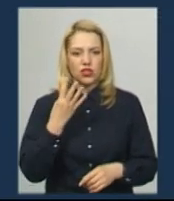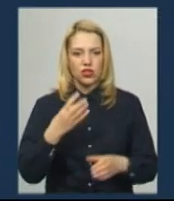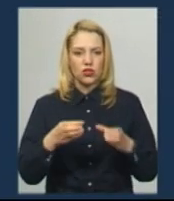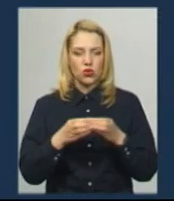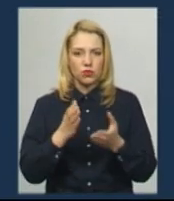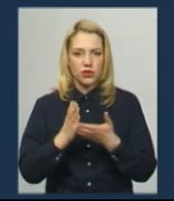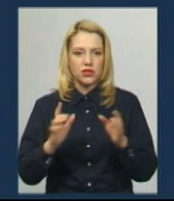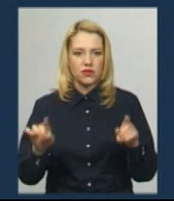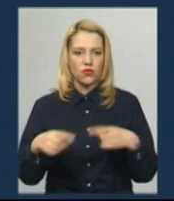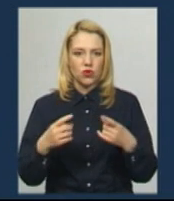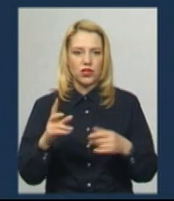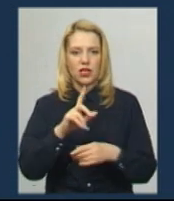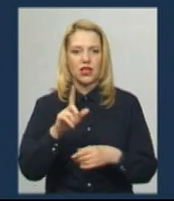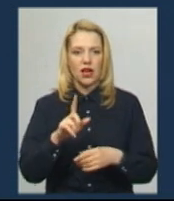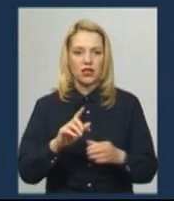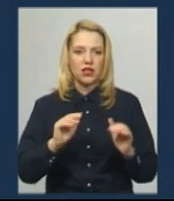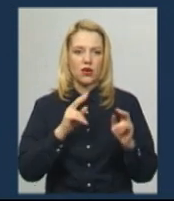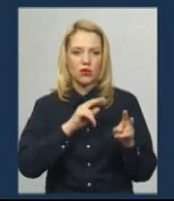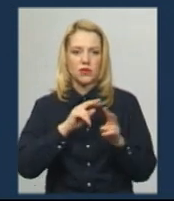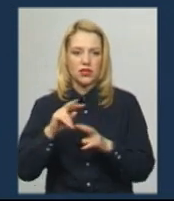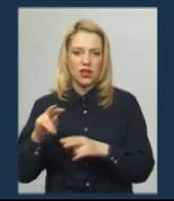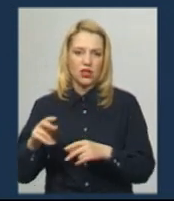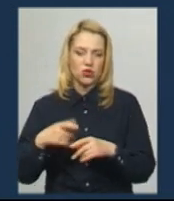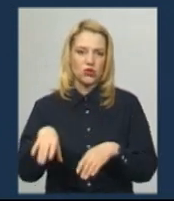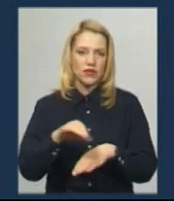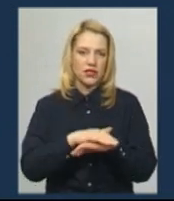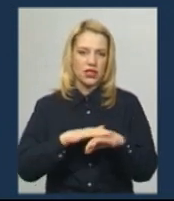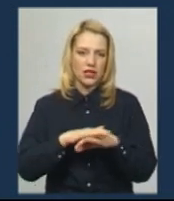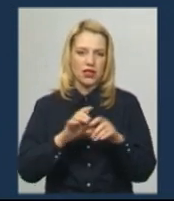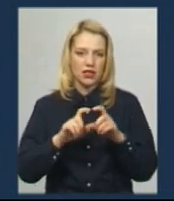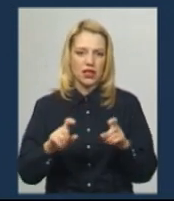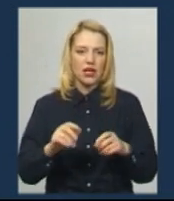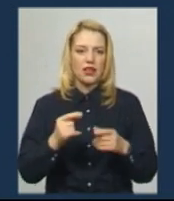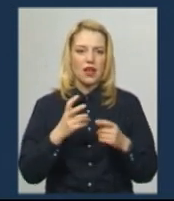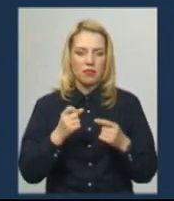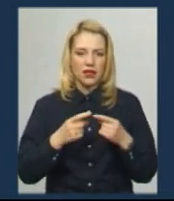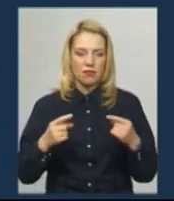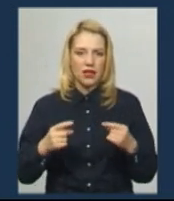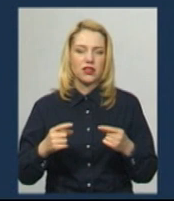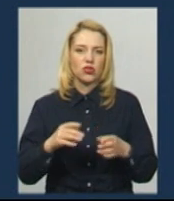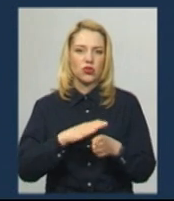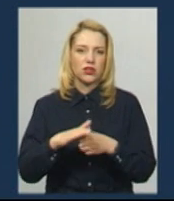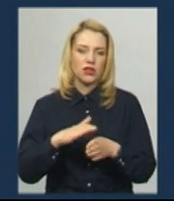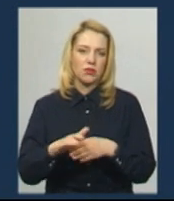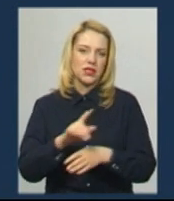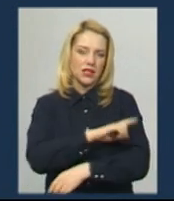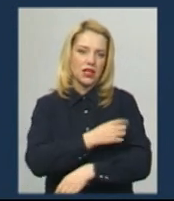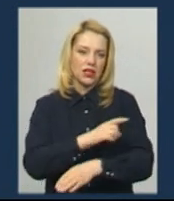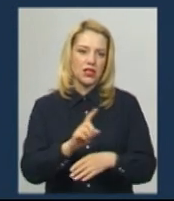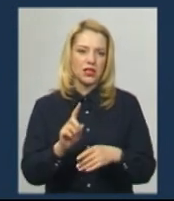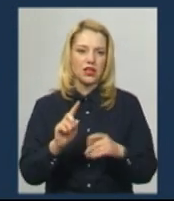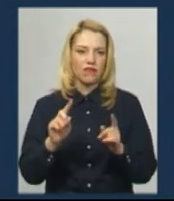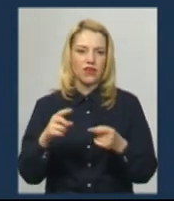обстежують різні торгівлі заклади, в тому числі, які ринки, речові, за предмет дотриманням санітарних вимог. І ці